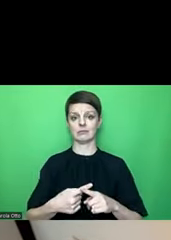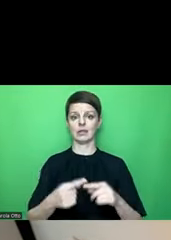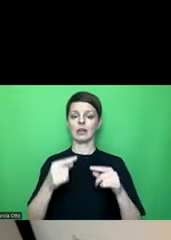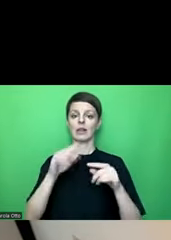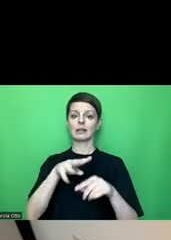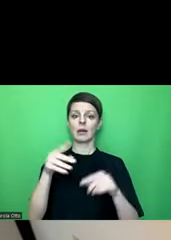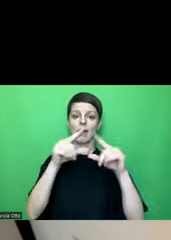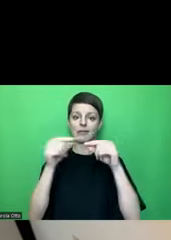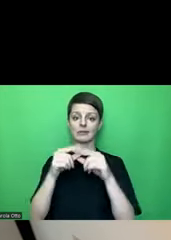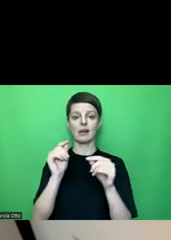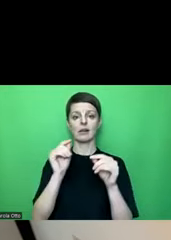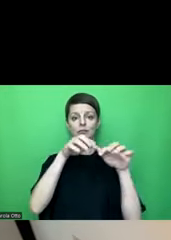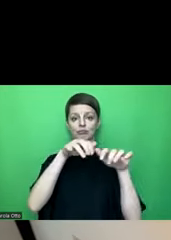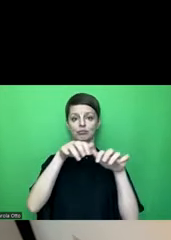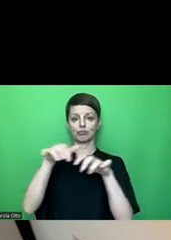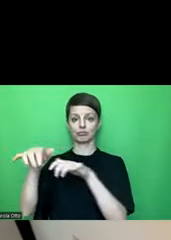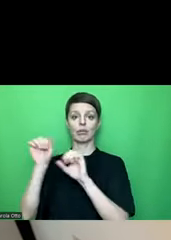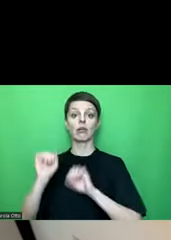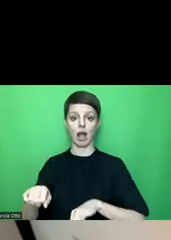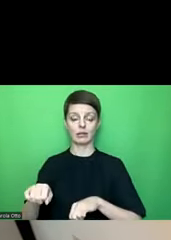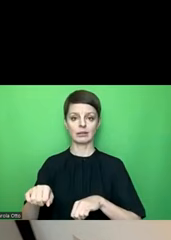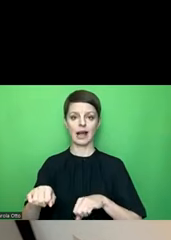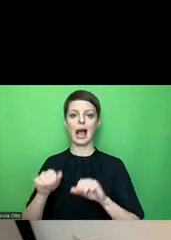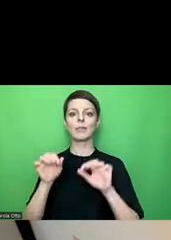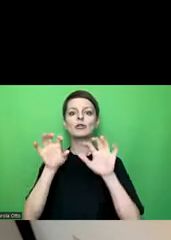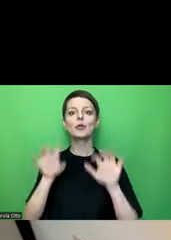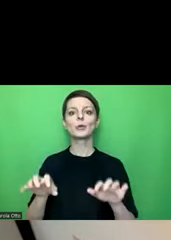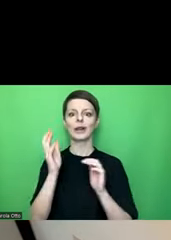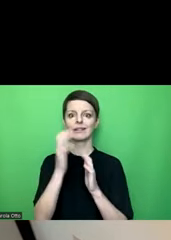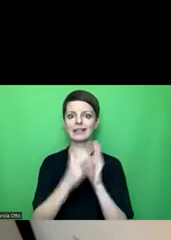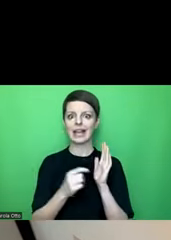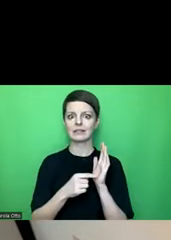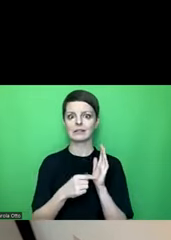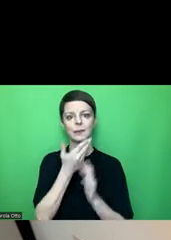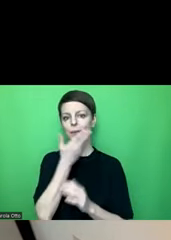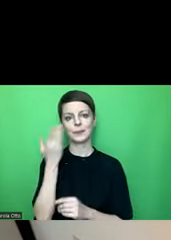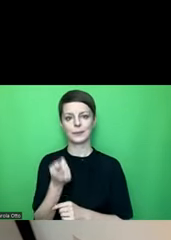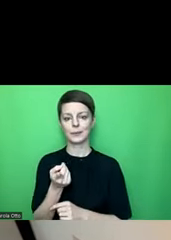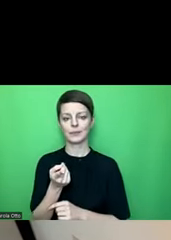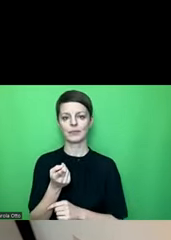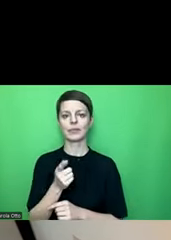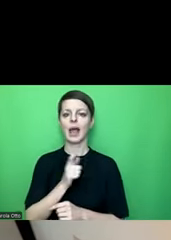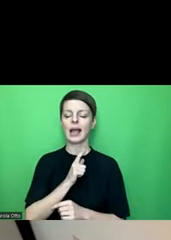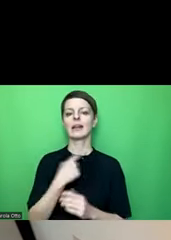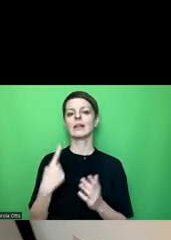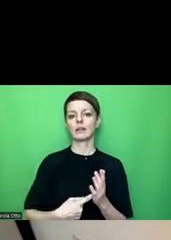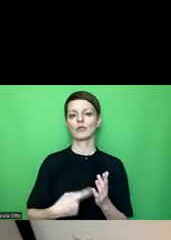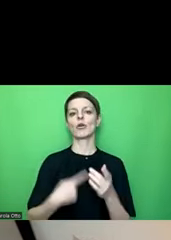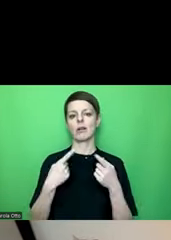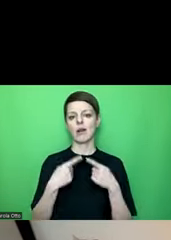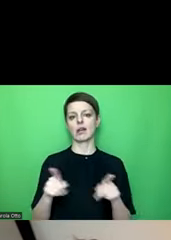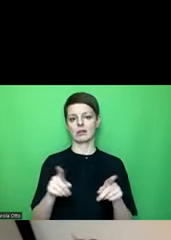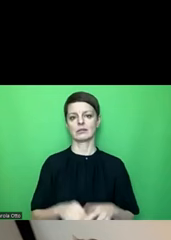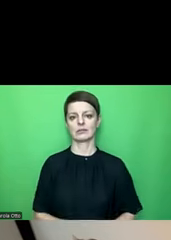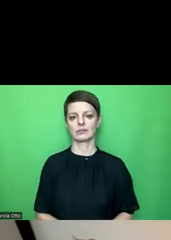reinschreiben kann, aber das ist kein strukturierter Text, wie das eigentlich gefordert ist, wenn man einen längeren Text hat.